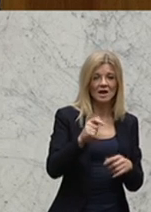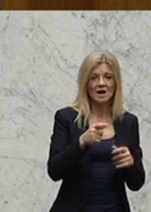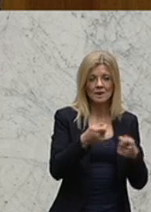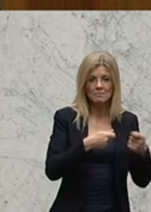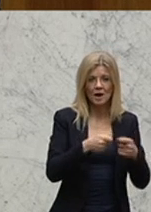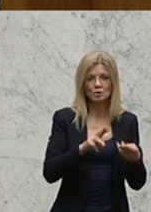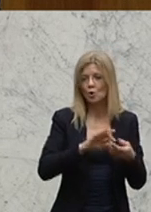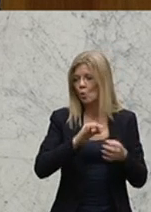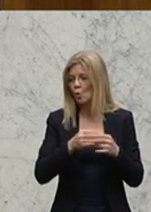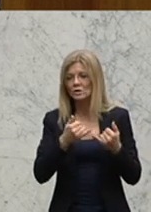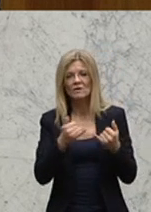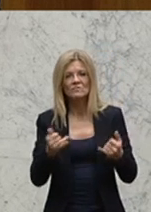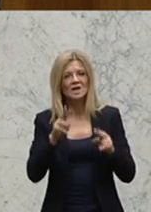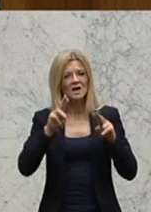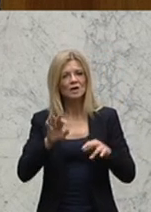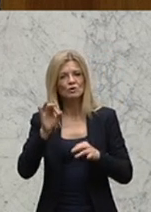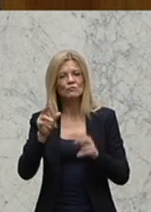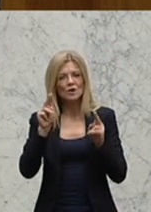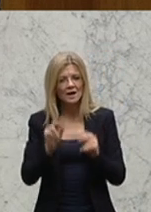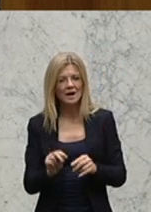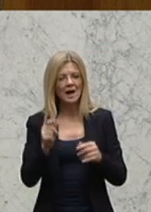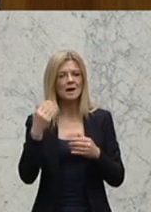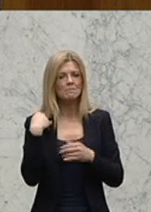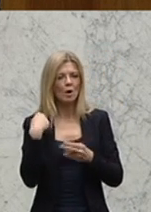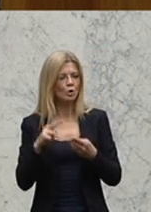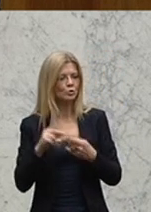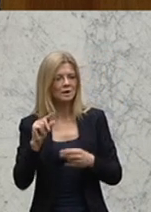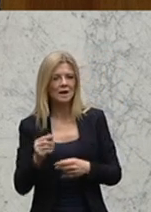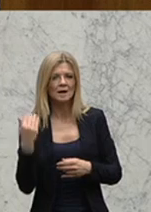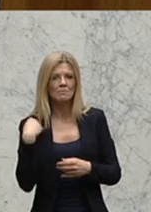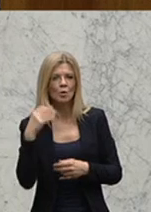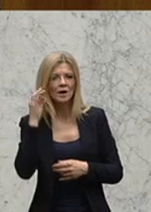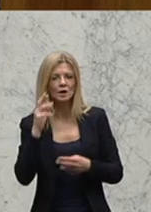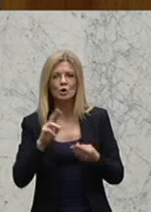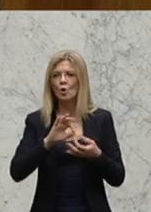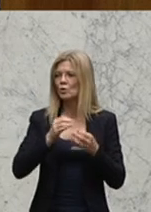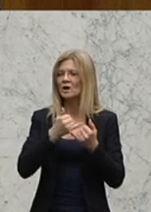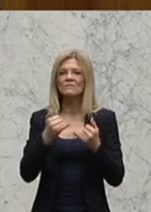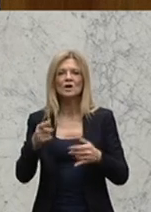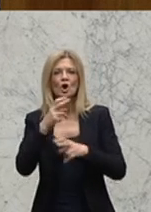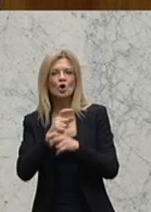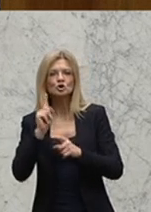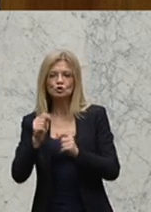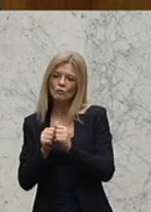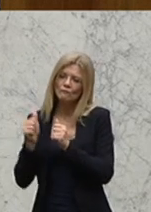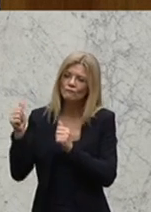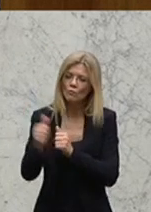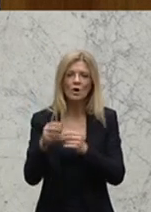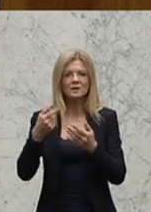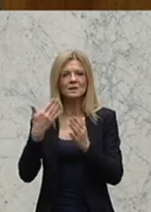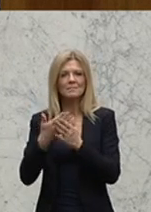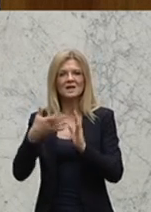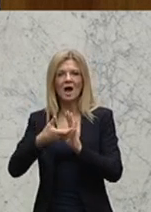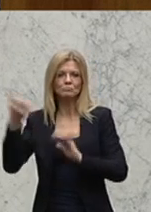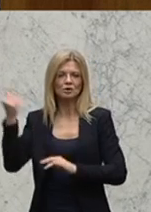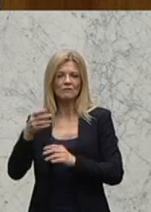von Kleinbauerinnen und Kleinbauern, die Bewahrung der Vorreiterrolle Österreichs zur Abschaffung der Todesstrafe. Das sind alles wichtige Beschlüsse. Und es ist schön, wenn wir uns hier